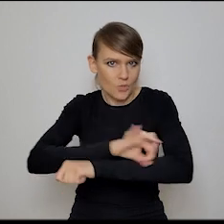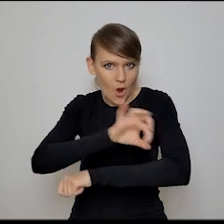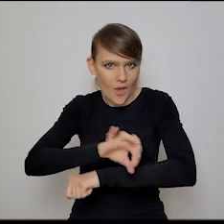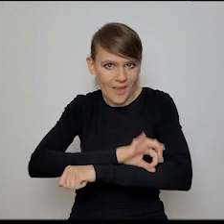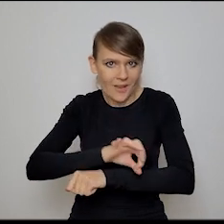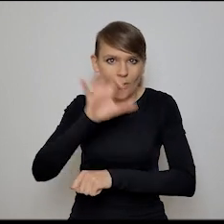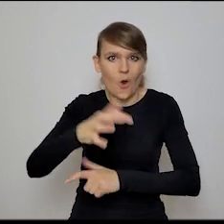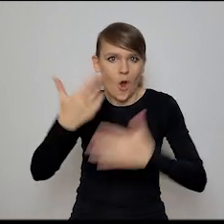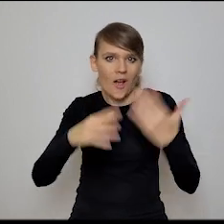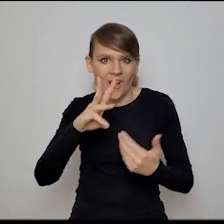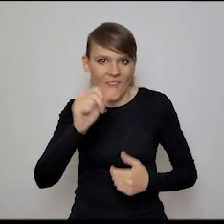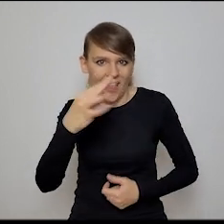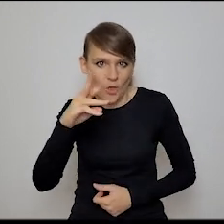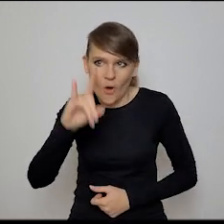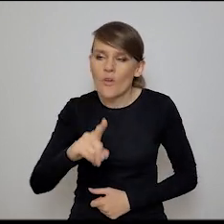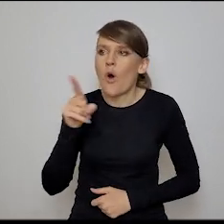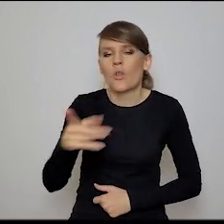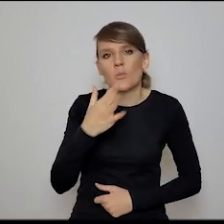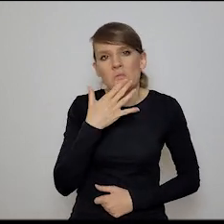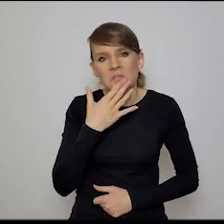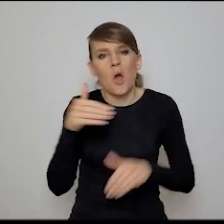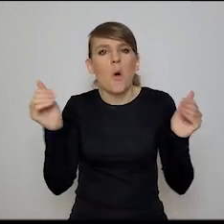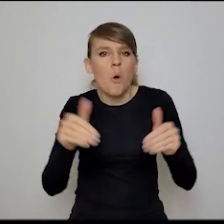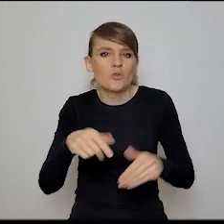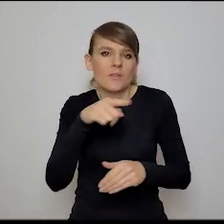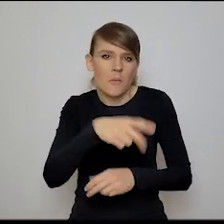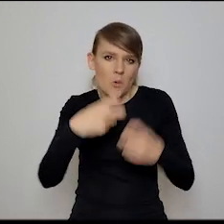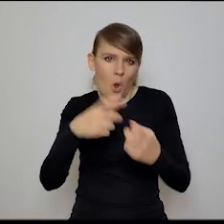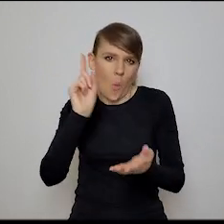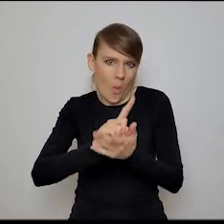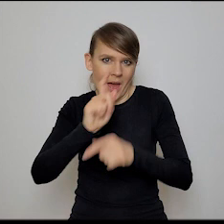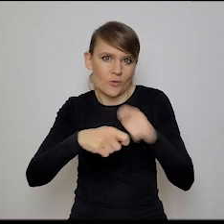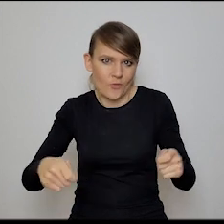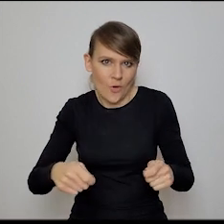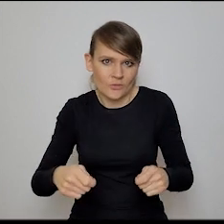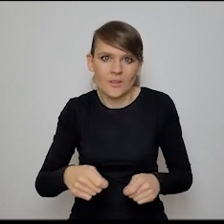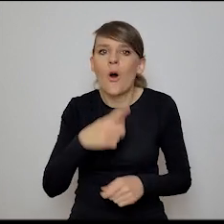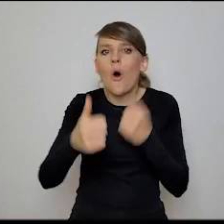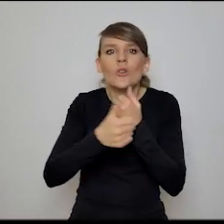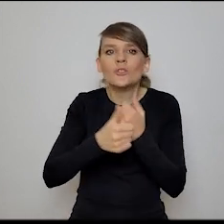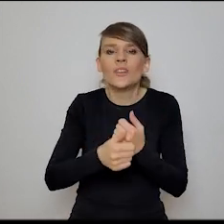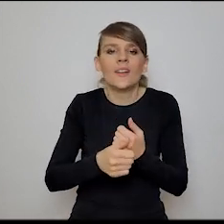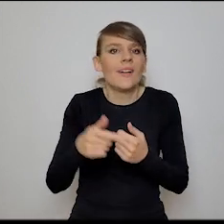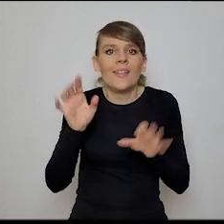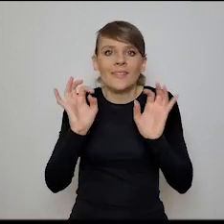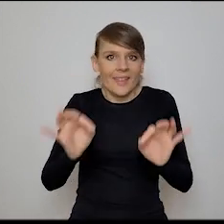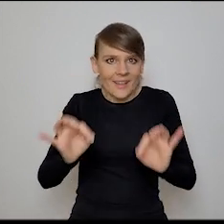komputera kwantowego, twierdzi, że być może to jest problem, który będzie do rozwiązania, bo chodzi o to, że on jest dzisiaj nie do rozwiązania w czasie, w którym w ogóle chcielibyśmy